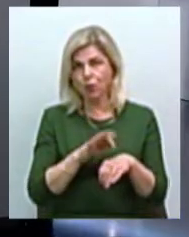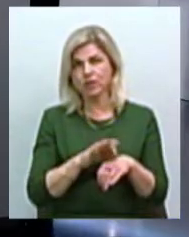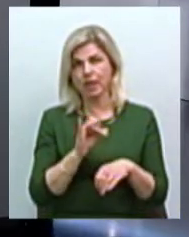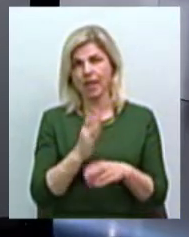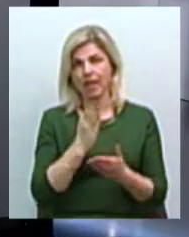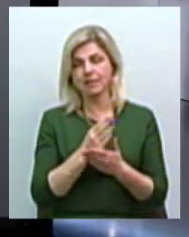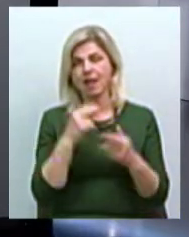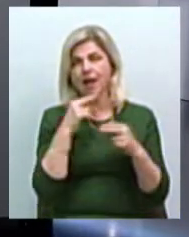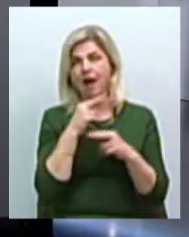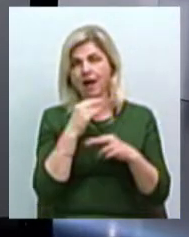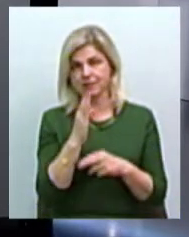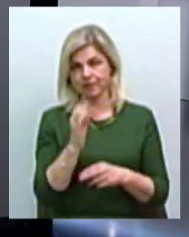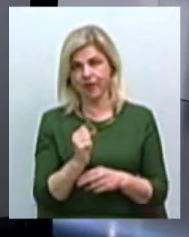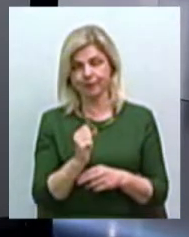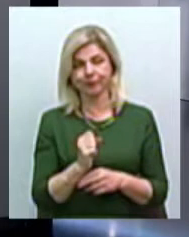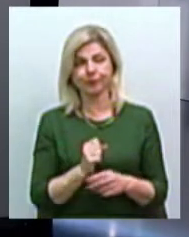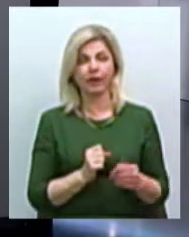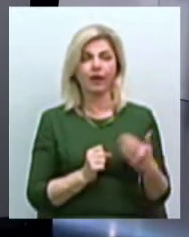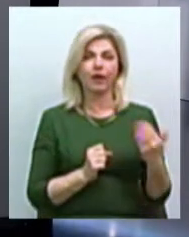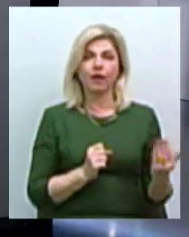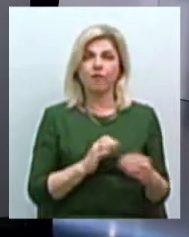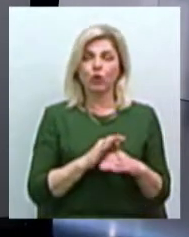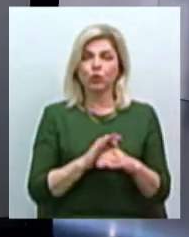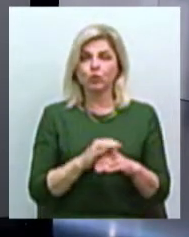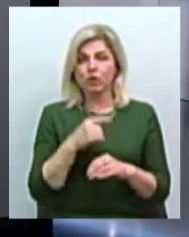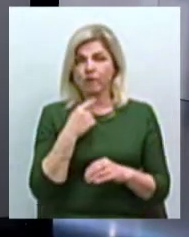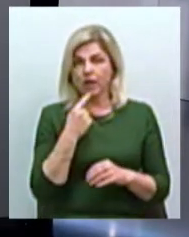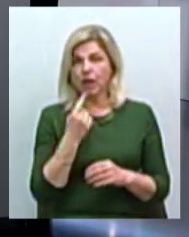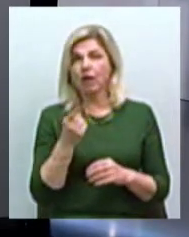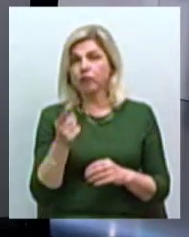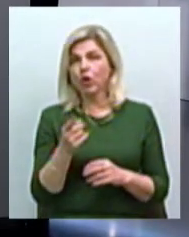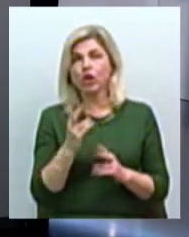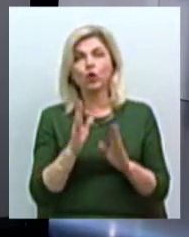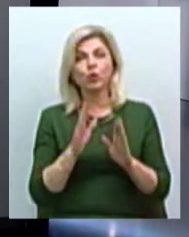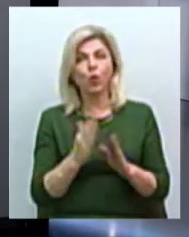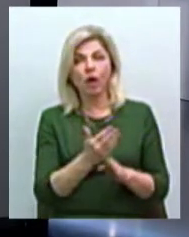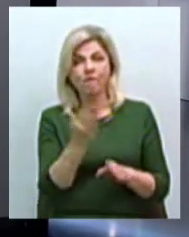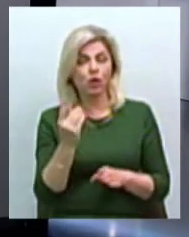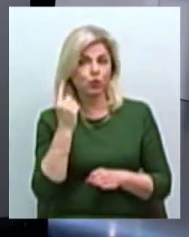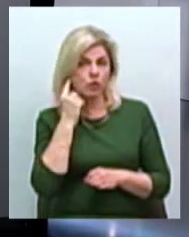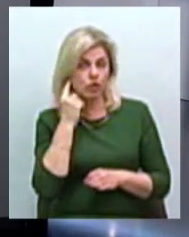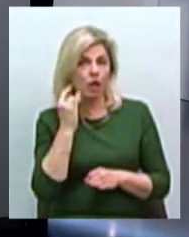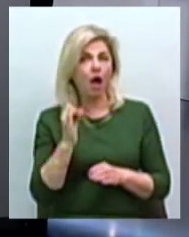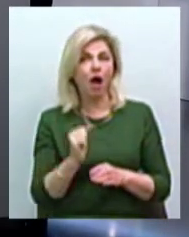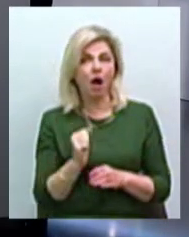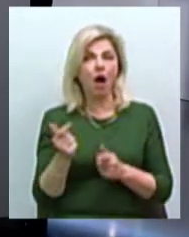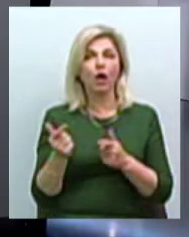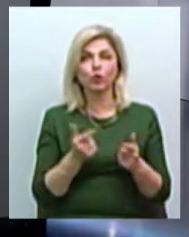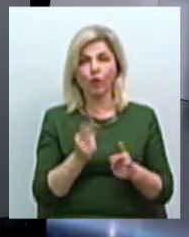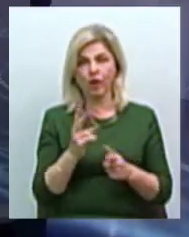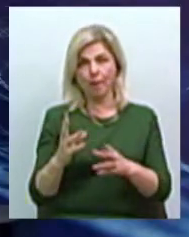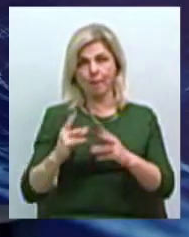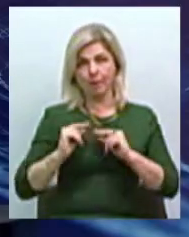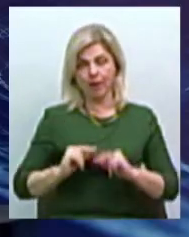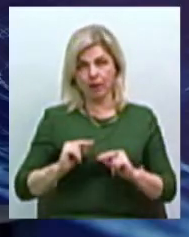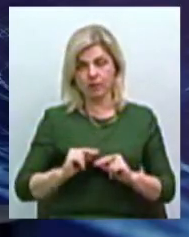лише вас почув, а ще і готовий до співпраці? Це ж виводи і рекомендації нашого